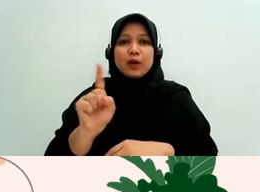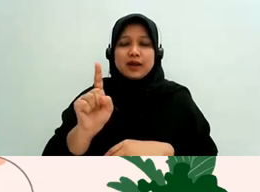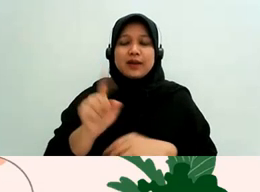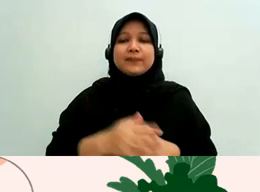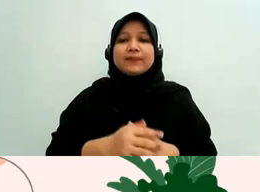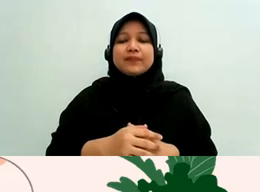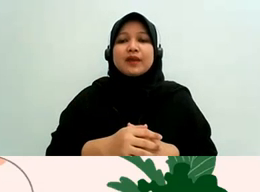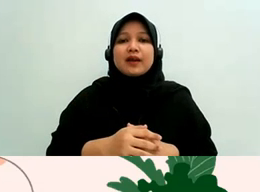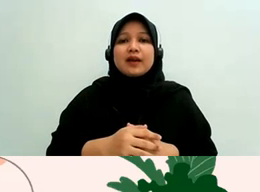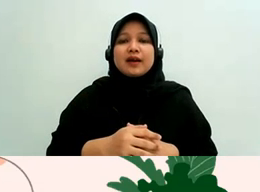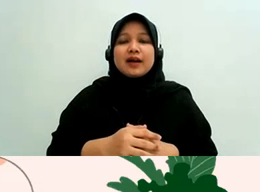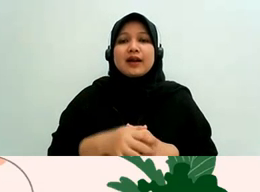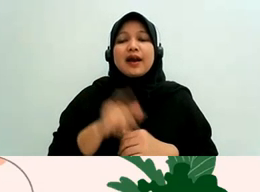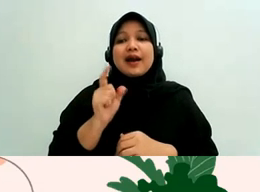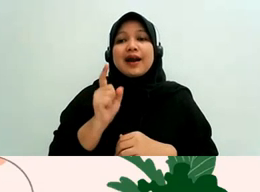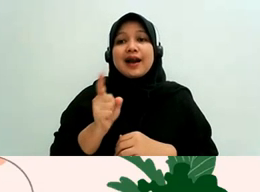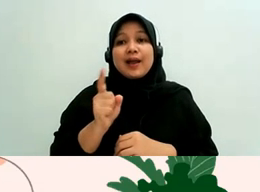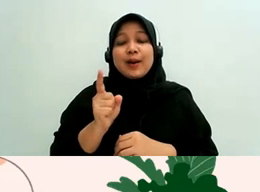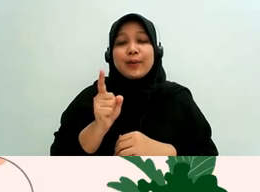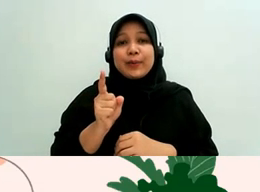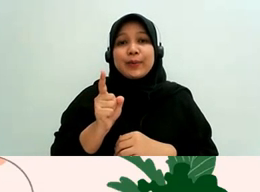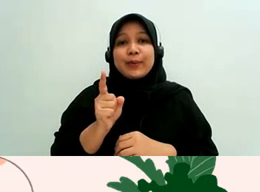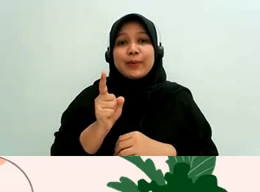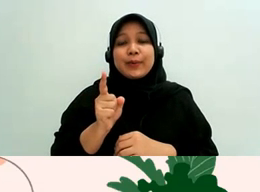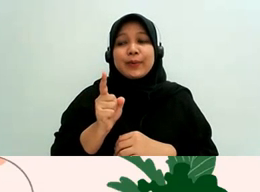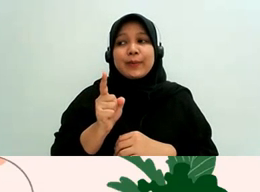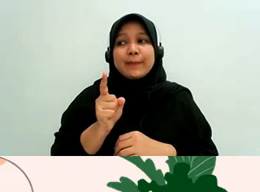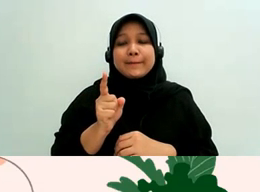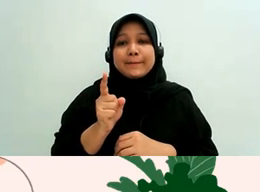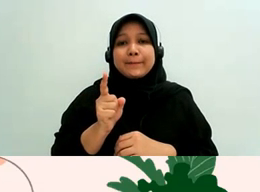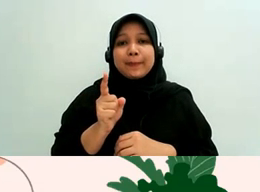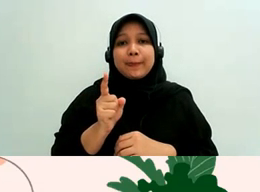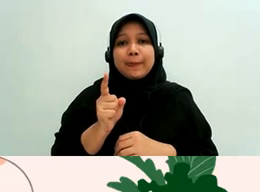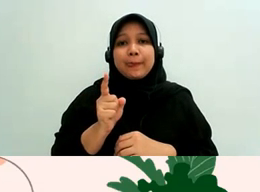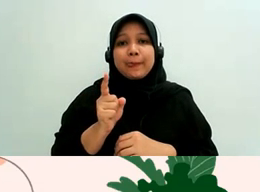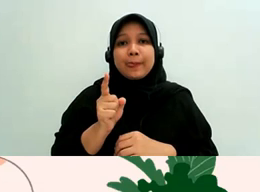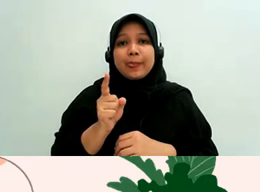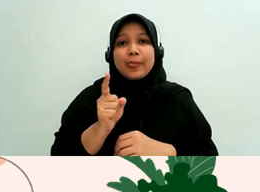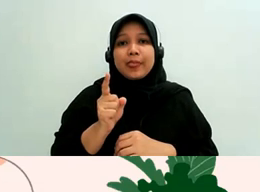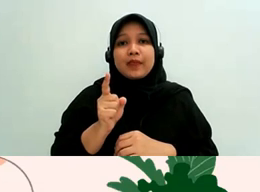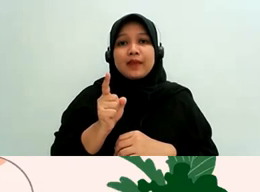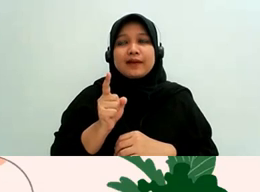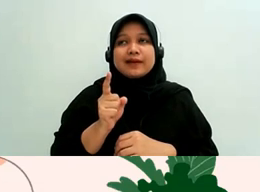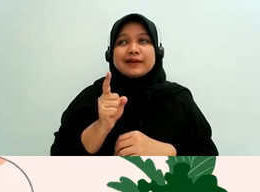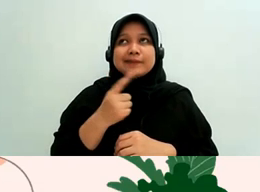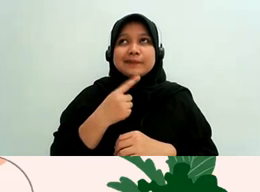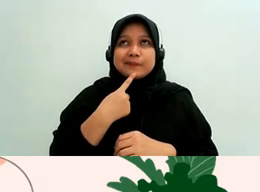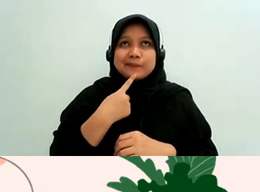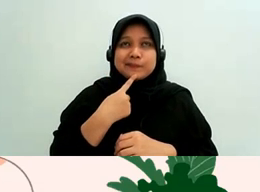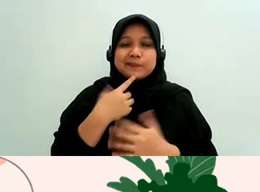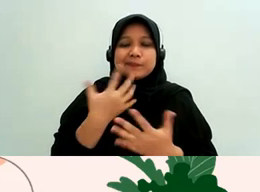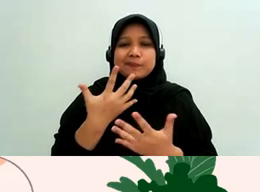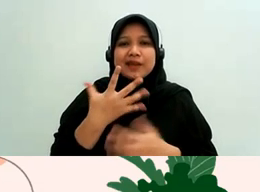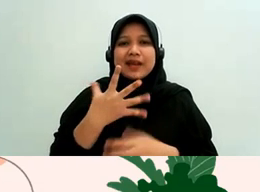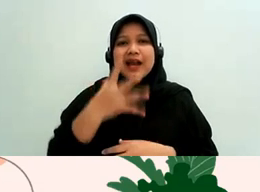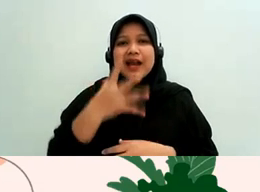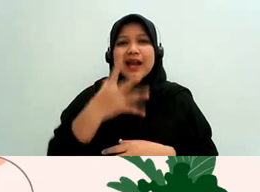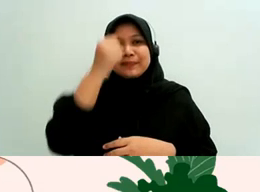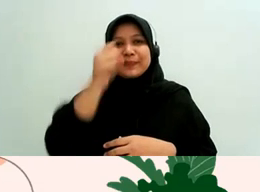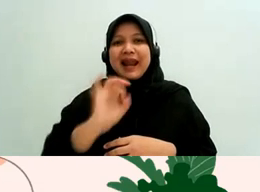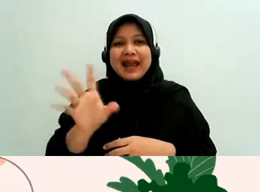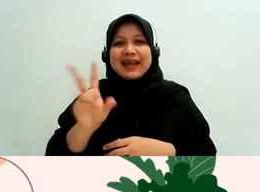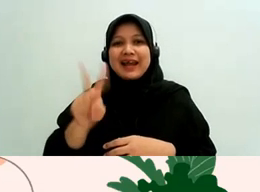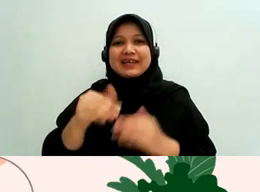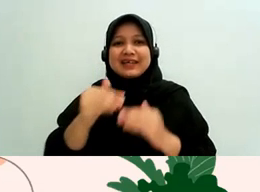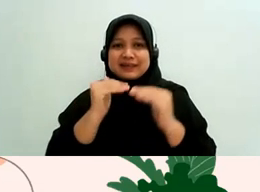apa namanya ketika bukan ketika ya tapi ini prinsip yang selanjutnya prinsip yang beda lagi